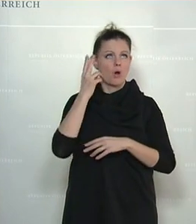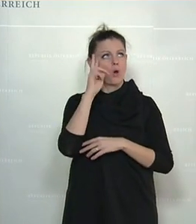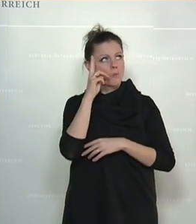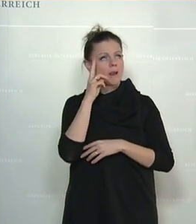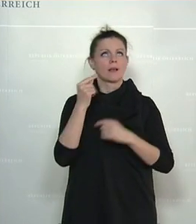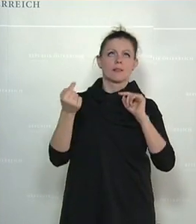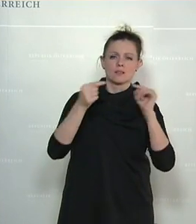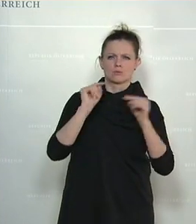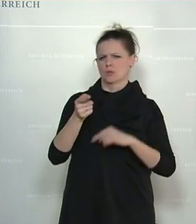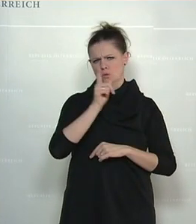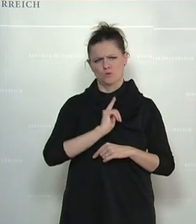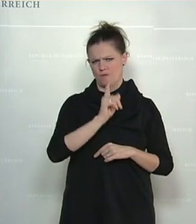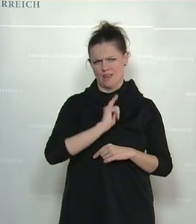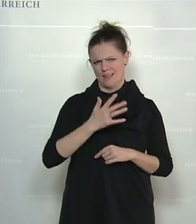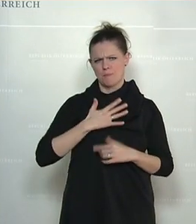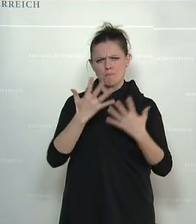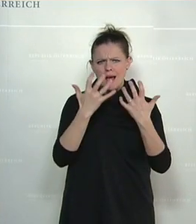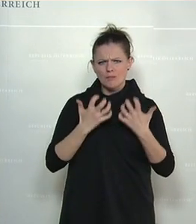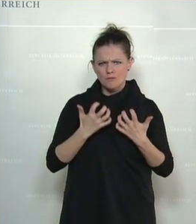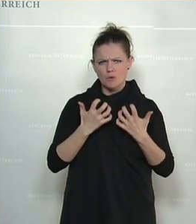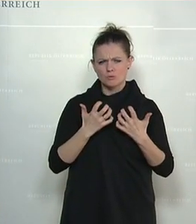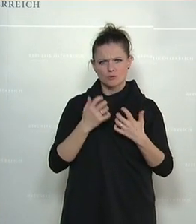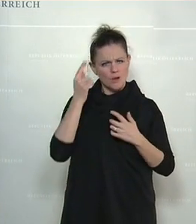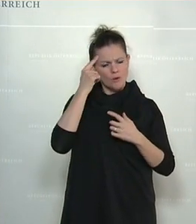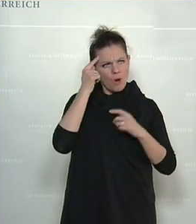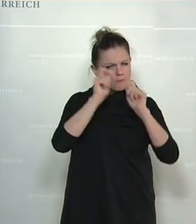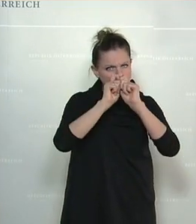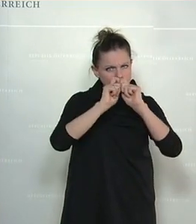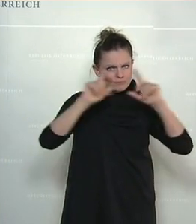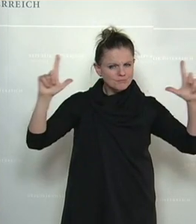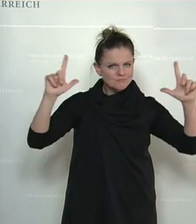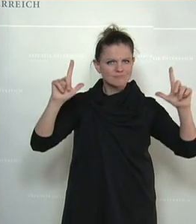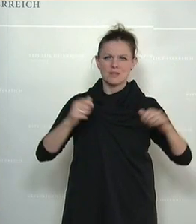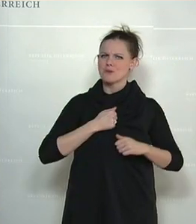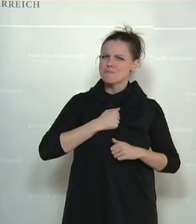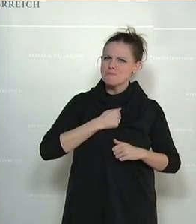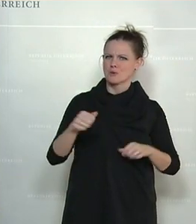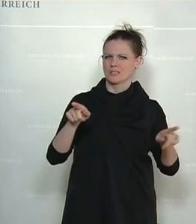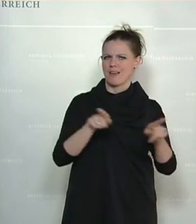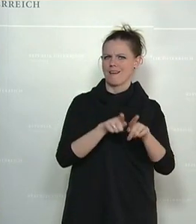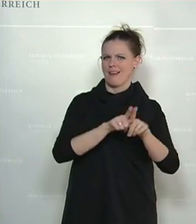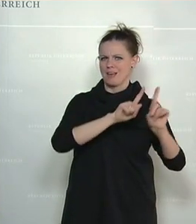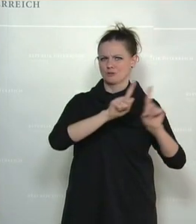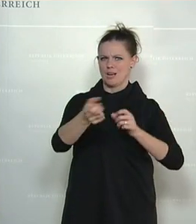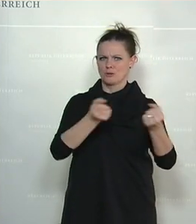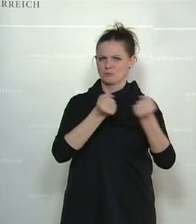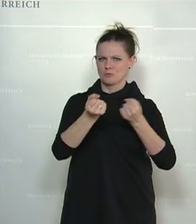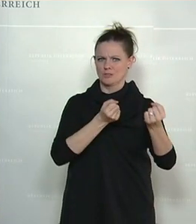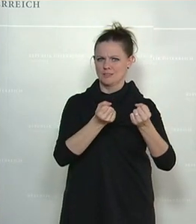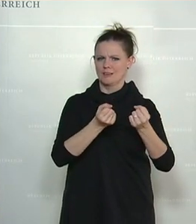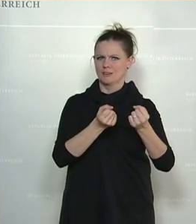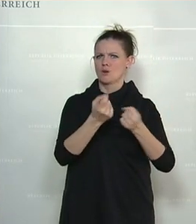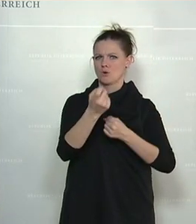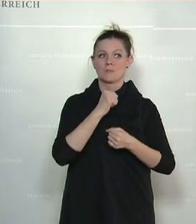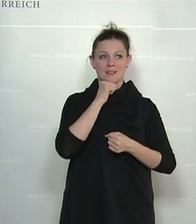das ist zu wenig. Ich wünsche mir, dass in unseren Köpfen eine mutige Gleichstellungspolitik nicht nur am 8. März,